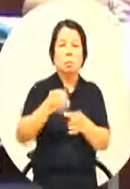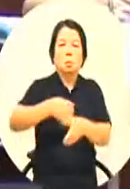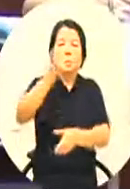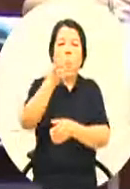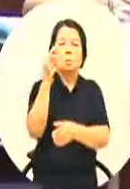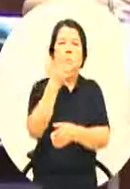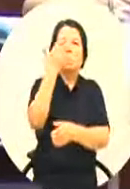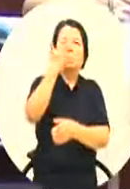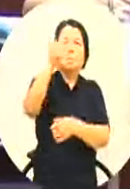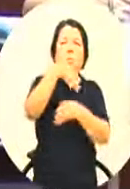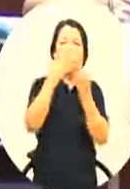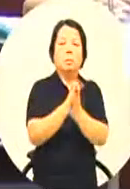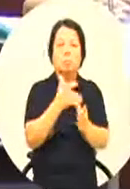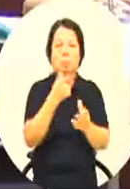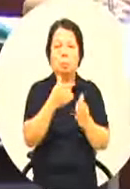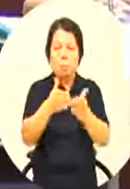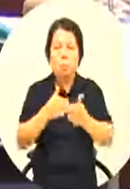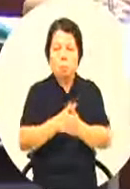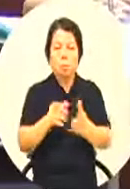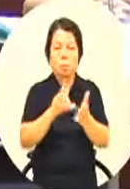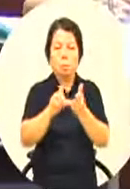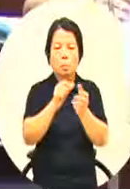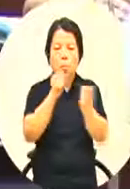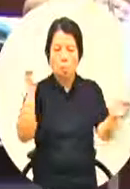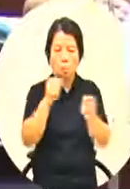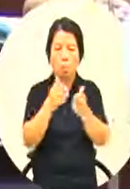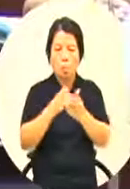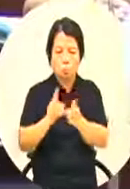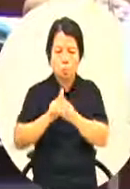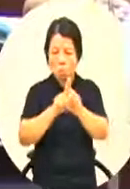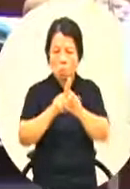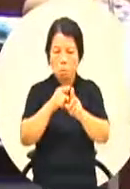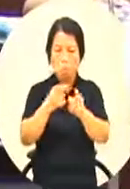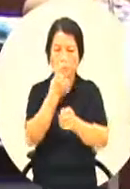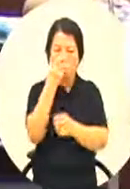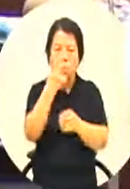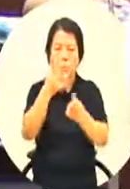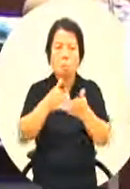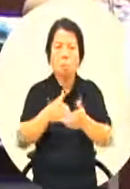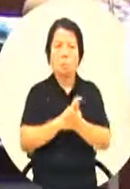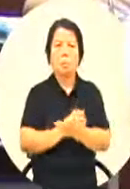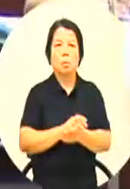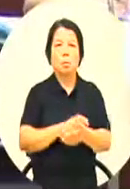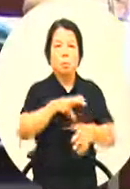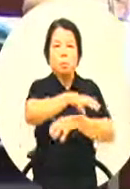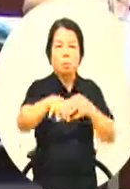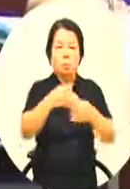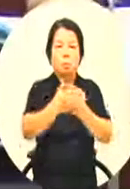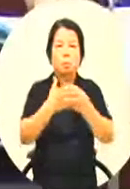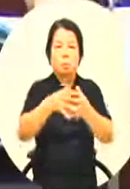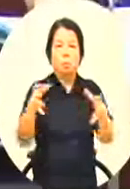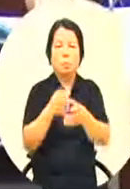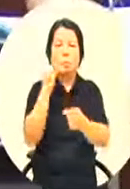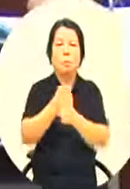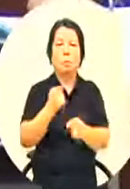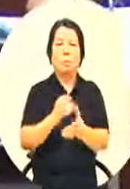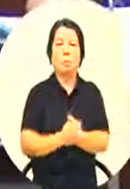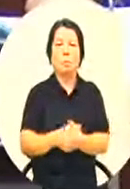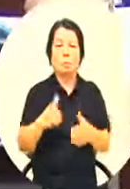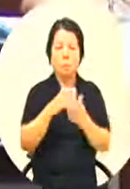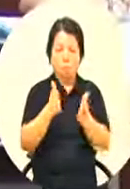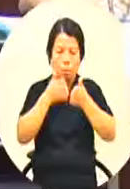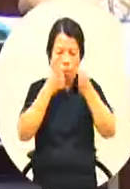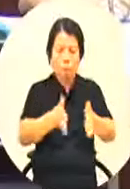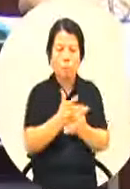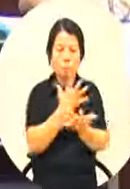入一个长期的追踪这个也要跟环保局来共同合作是 这些也都是针